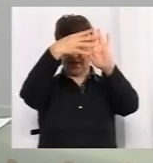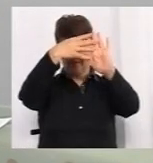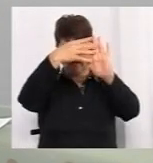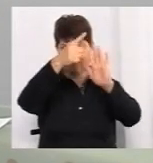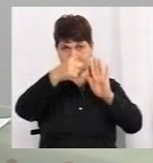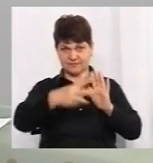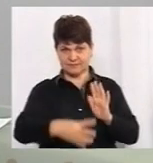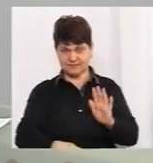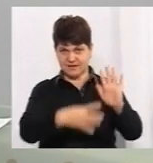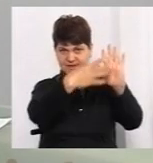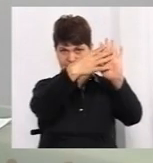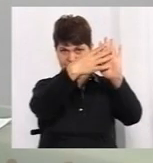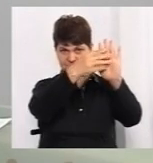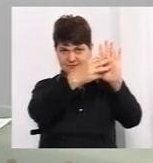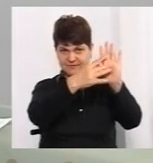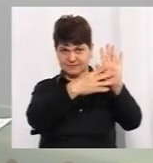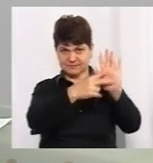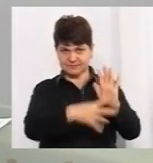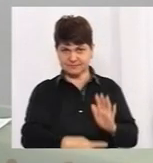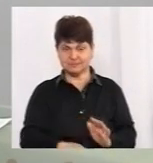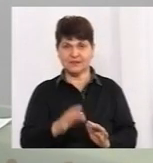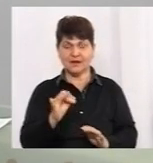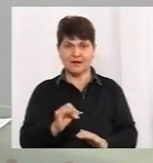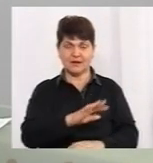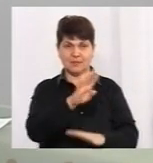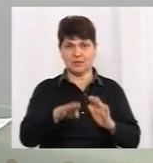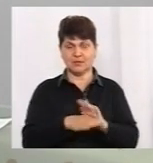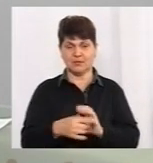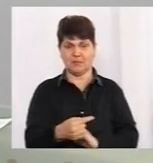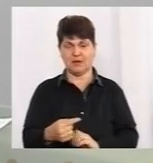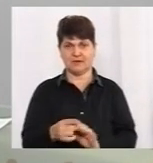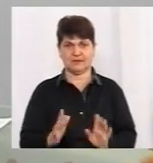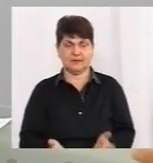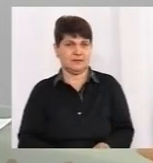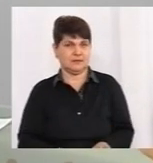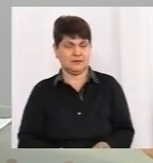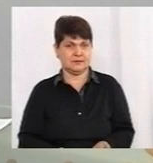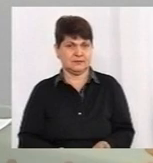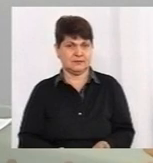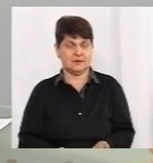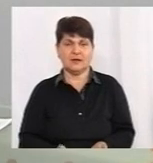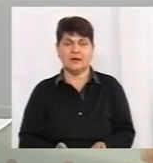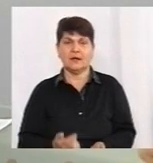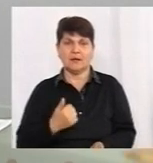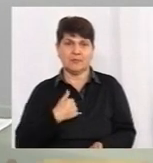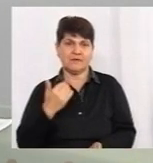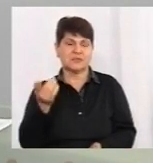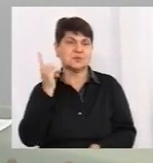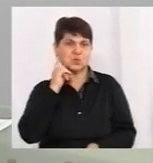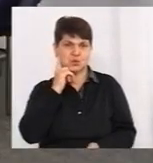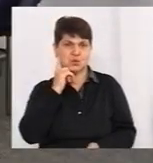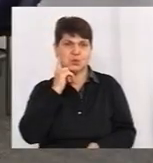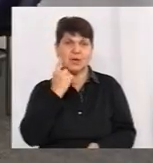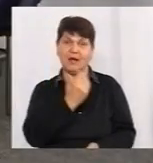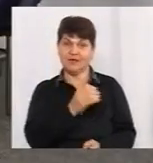по перший, чи буквально під'їздів на такому поведці? Ми вас почули. Дякую. Власне, можете